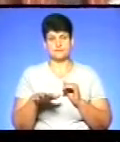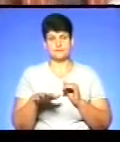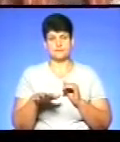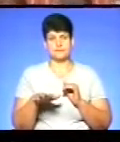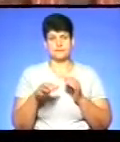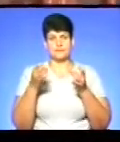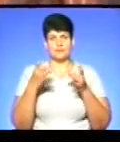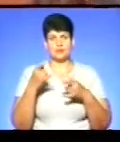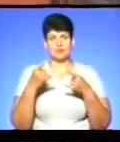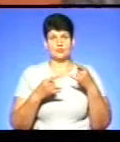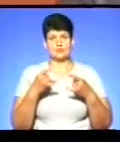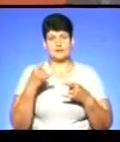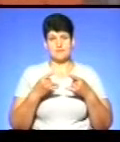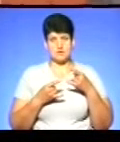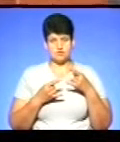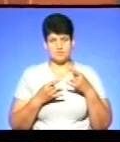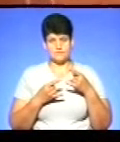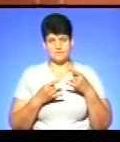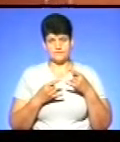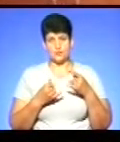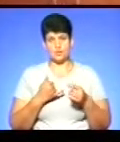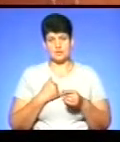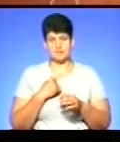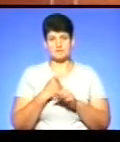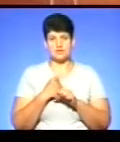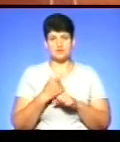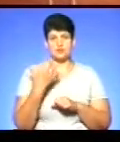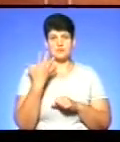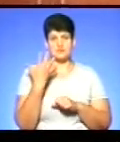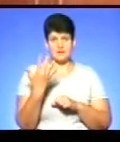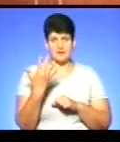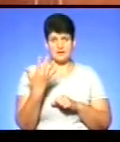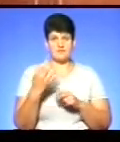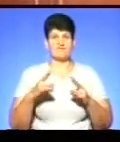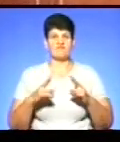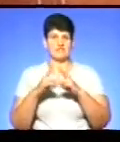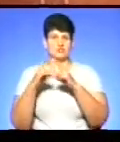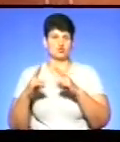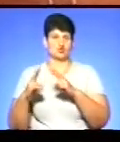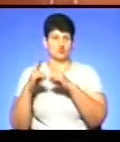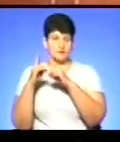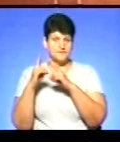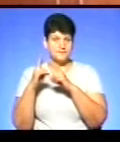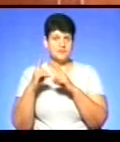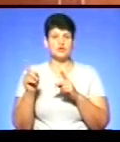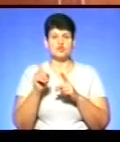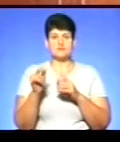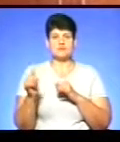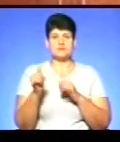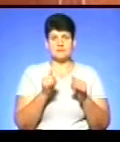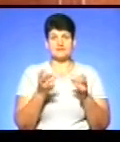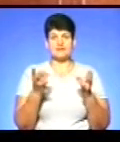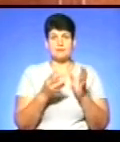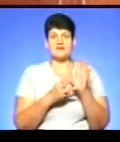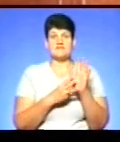Аналогу телебачення. У нас працює 5 вишок. Щоб забезпечити, треба